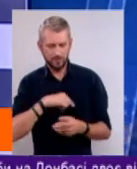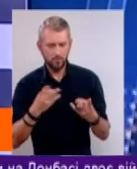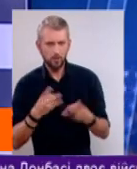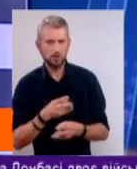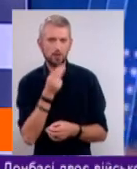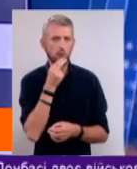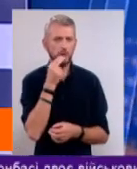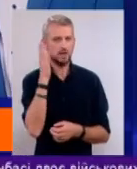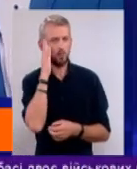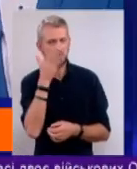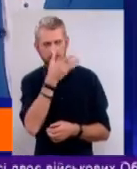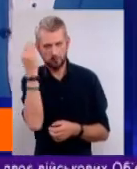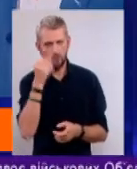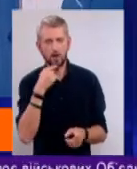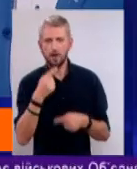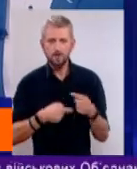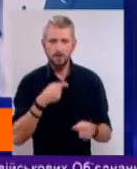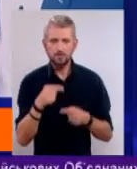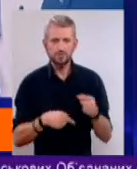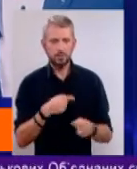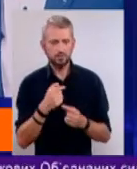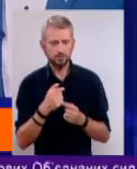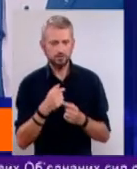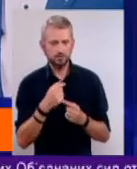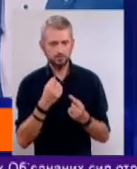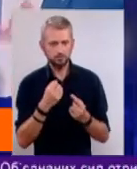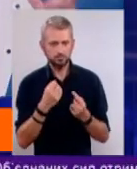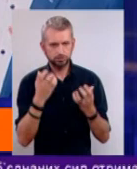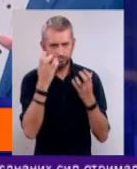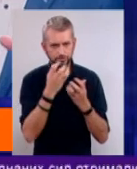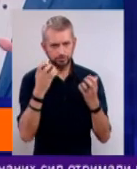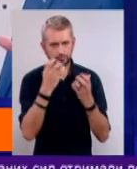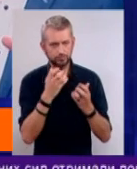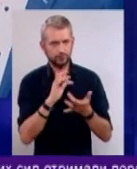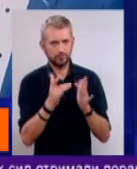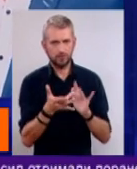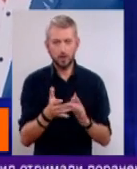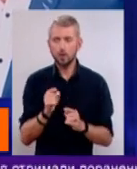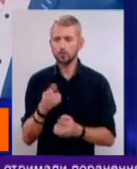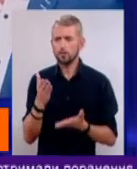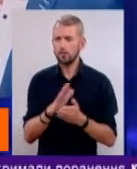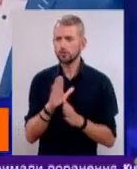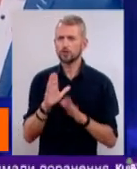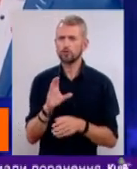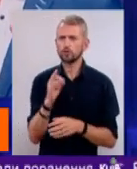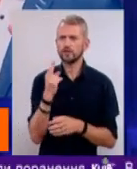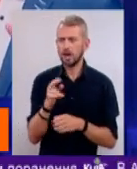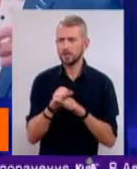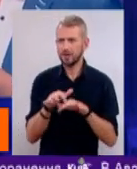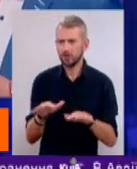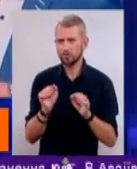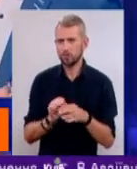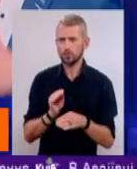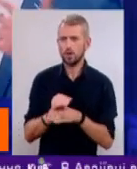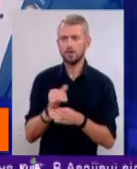поспати, а весь час переділяє соціальним мережам. Ну, і тут, напевно, ще не лише соціальні мережі сюди можна додати, й